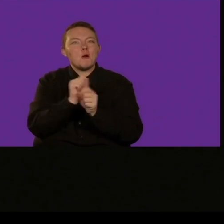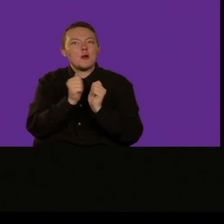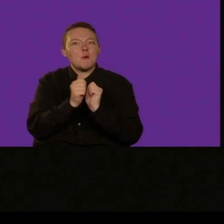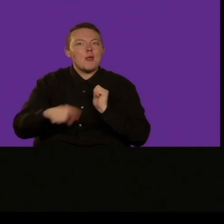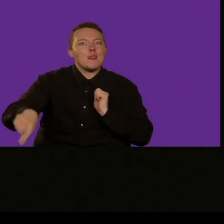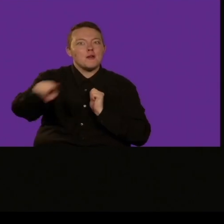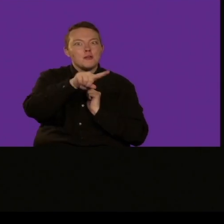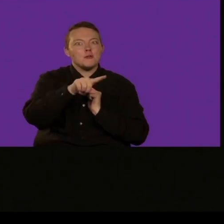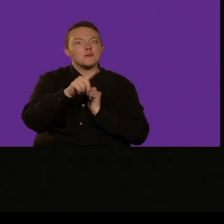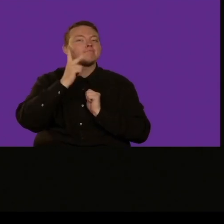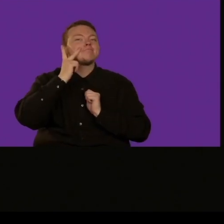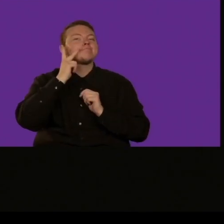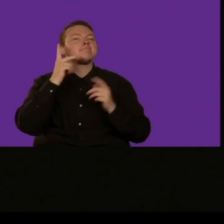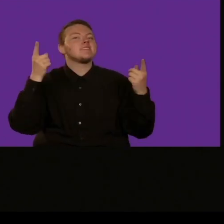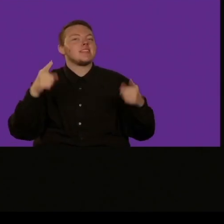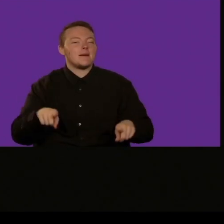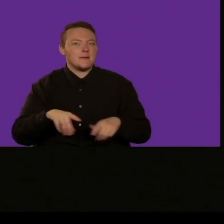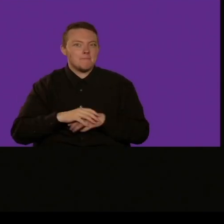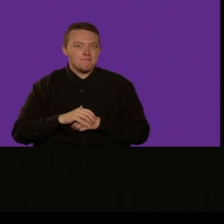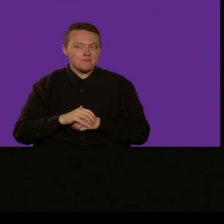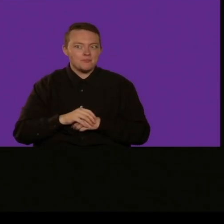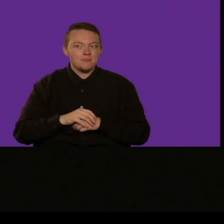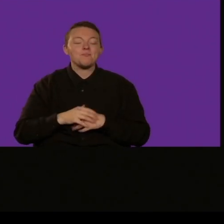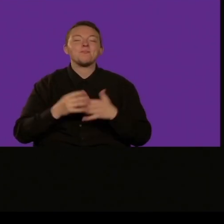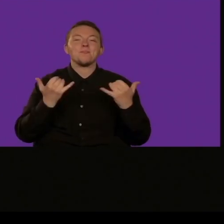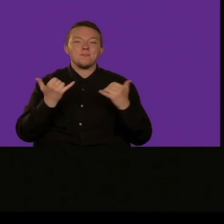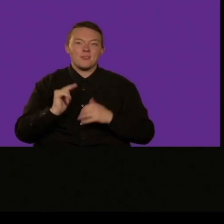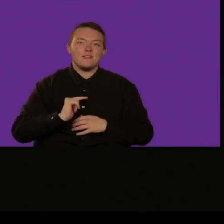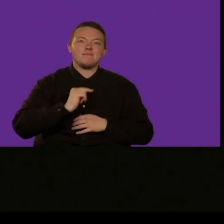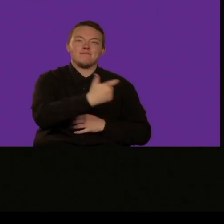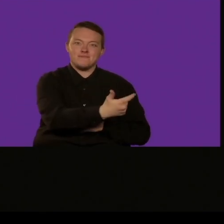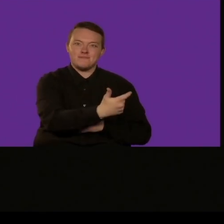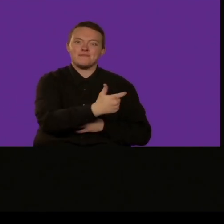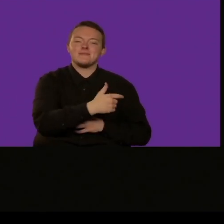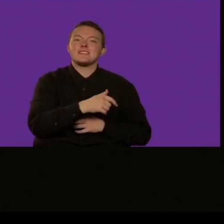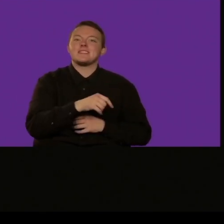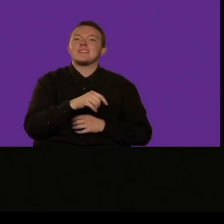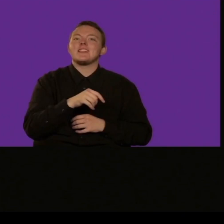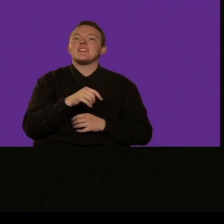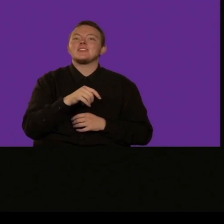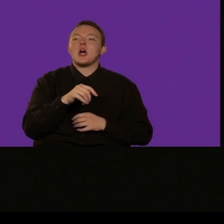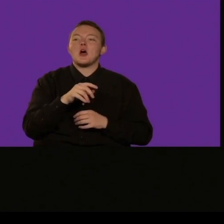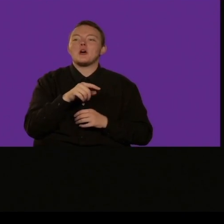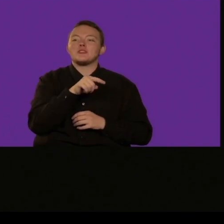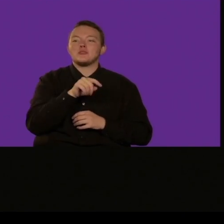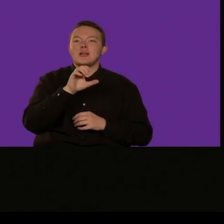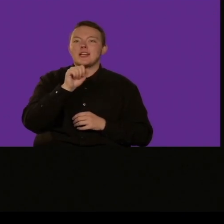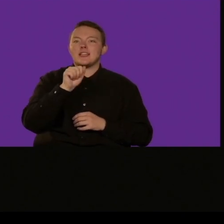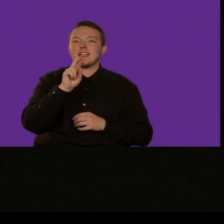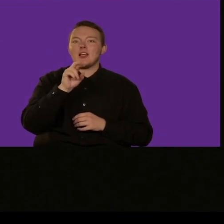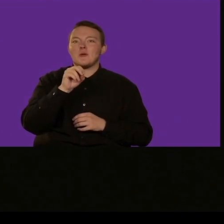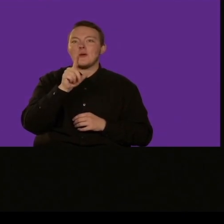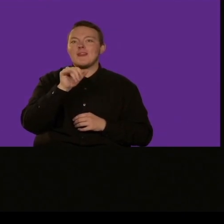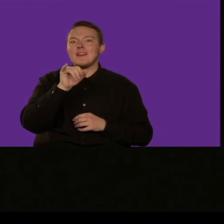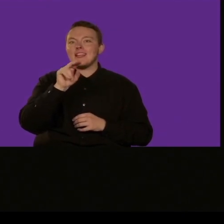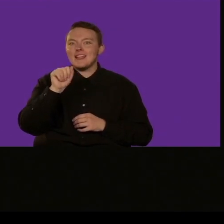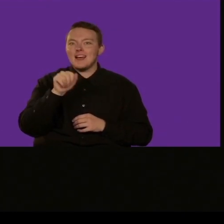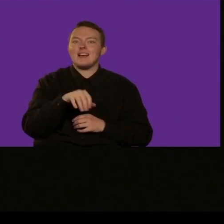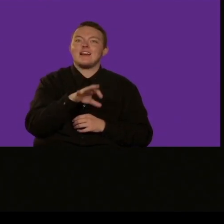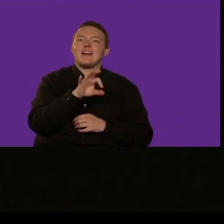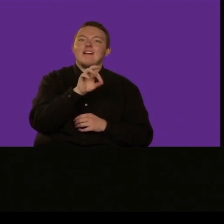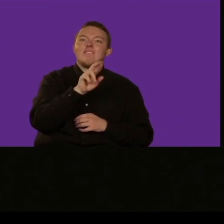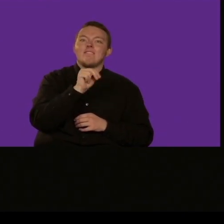molte grazie amici grazie mille tutti possiamo creare progetti con Scratch ma bisogna anche pensare che